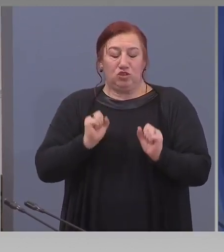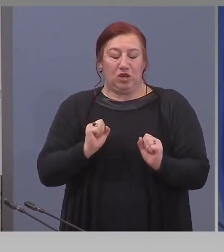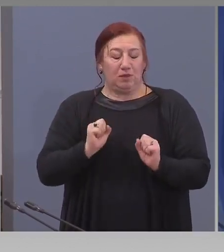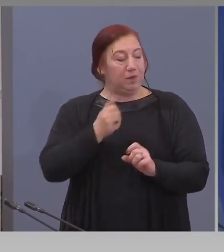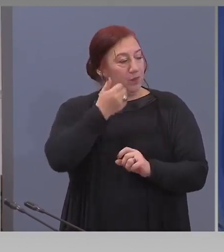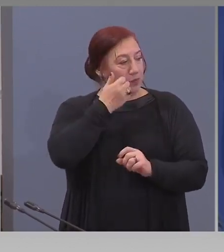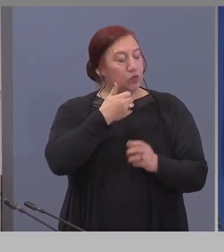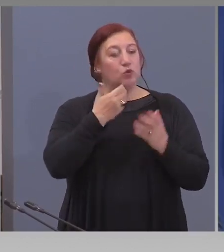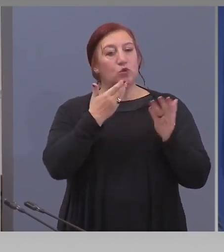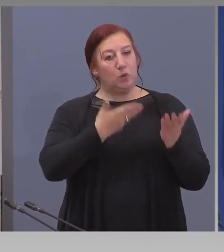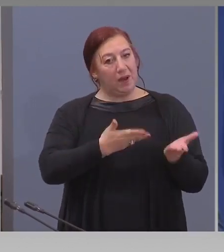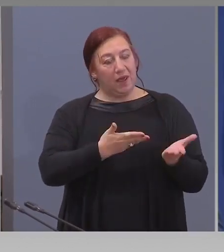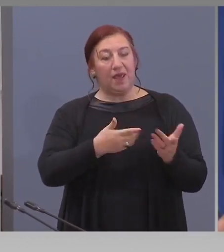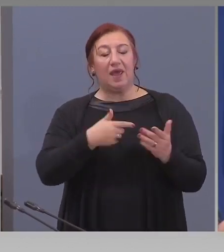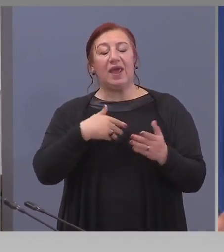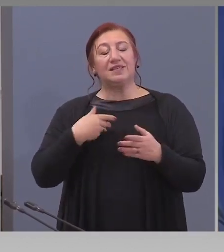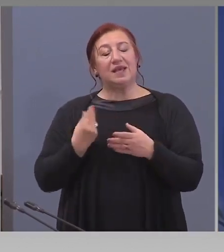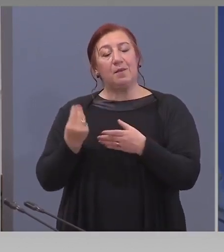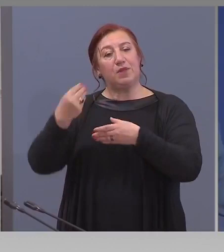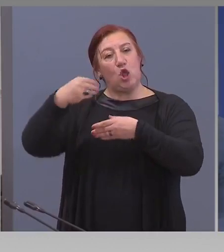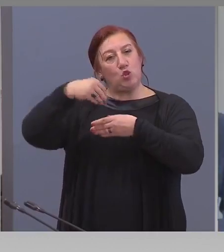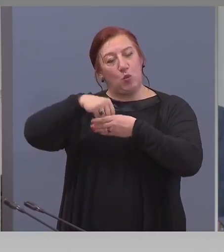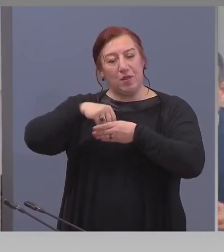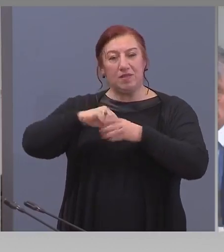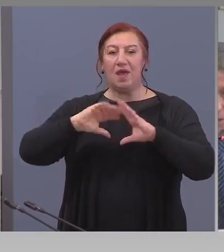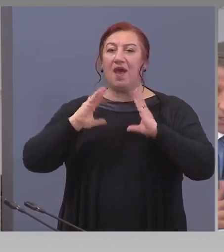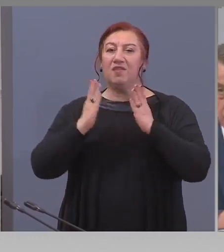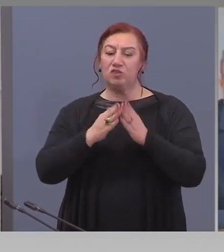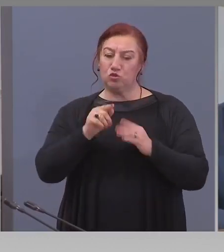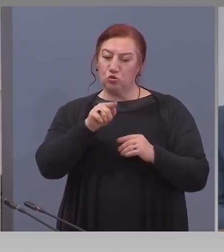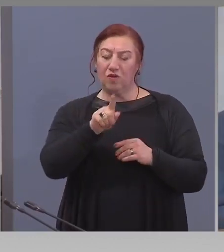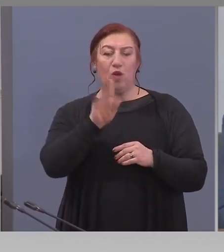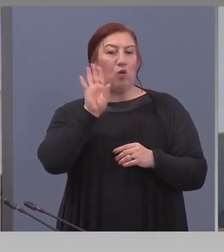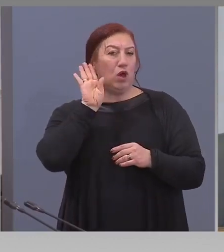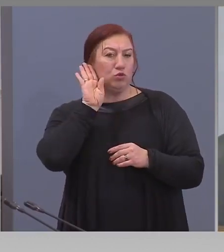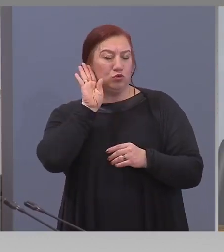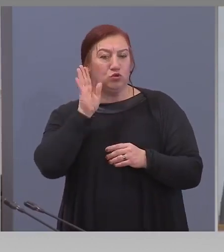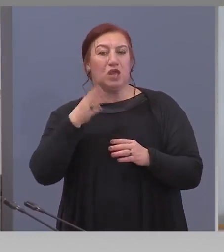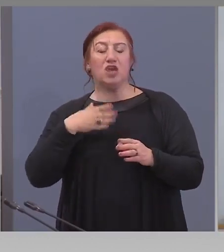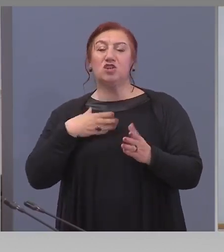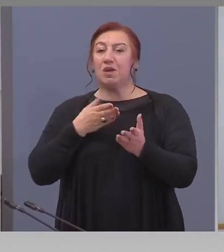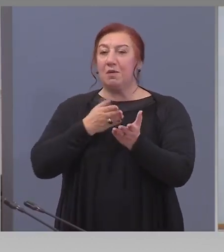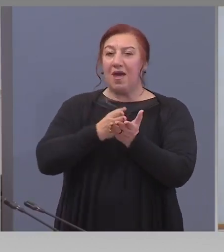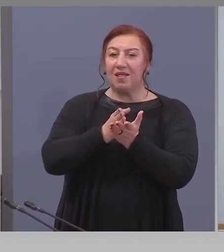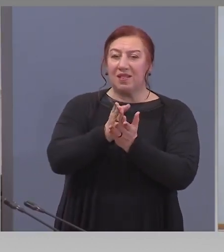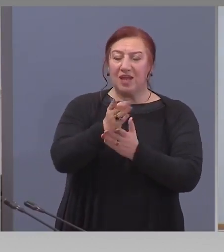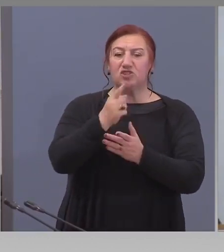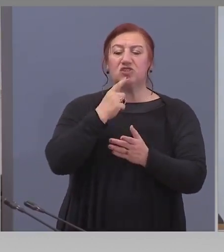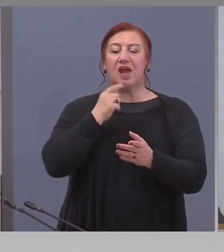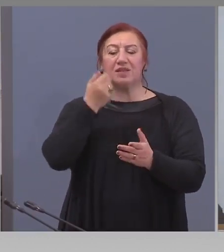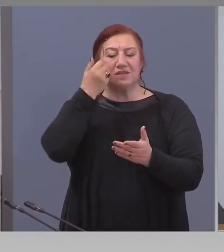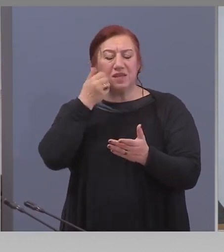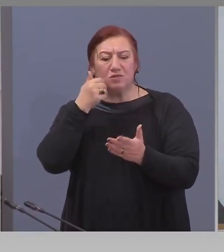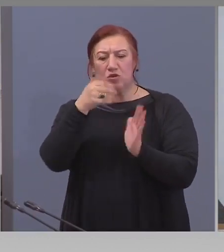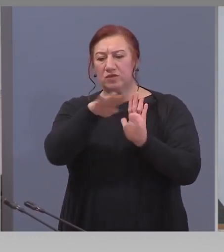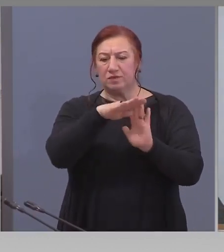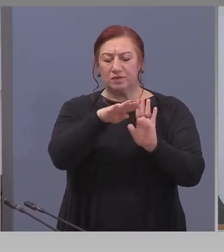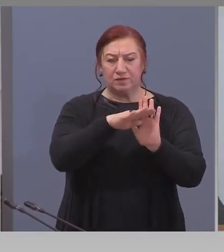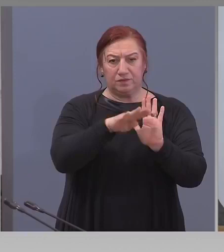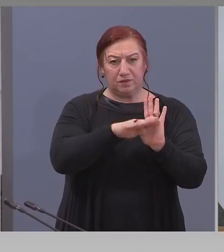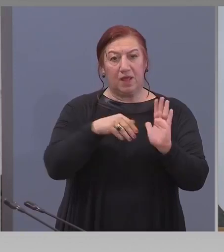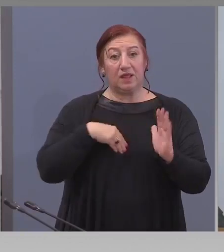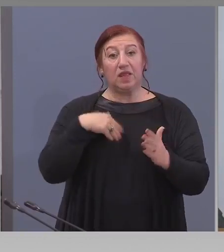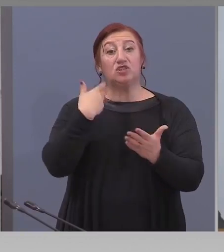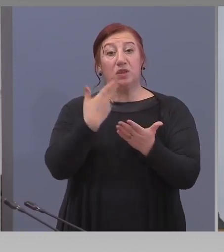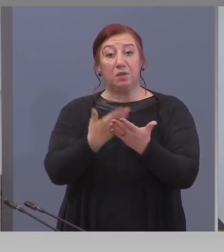Това искам да допълне само всичко това, което чухте, ще има алгоритъм за поведение, за използване, което ние ще предложим на